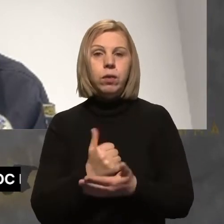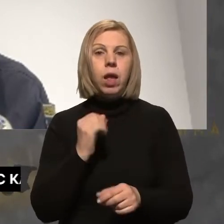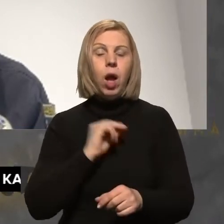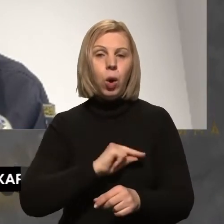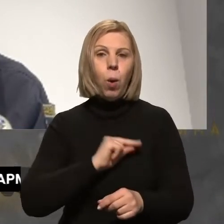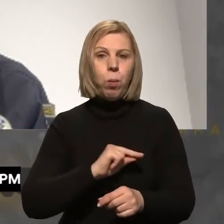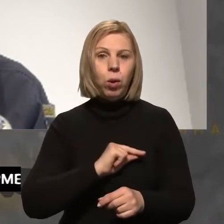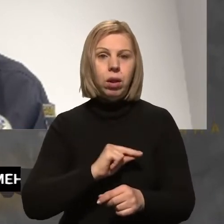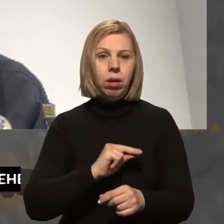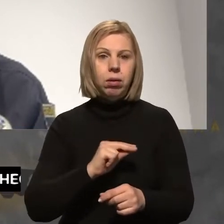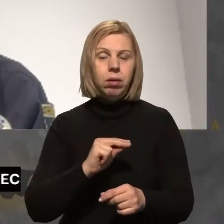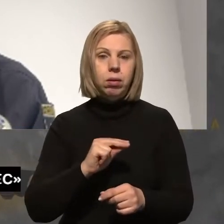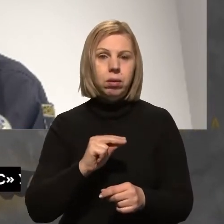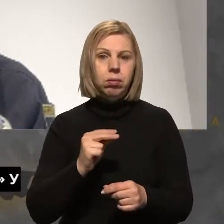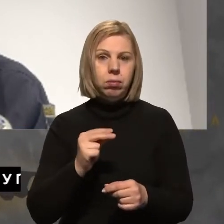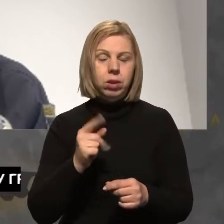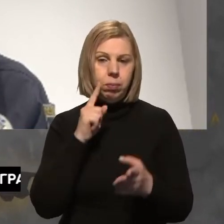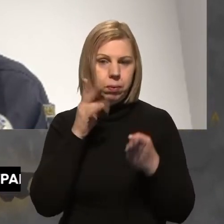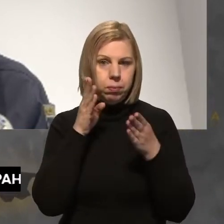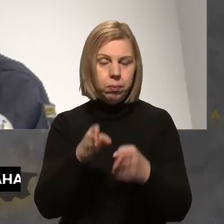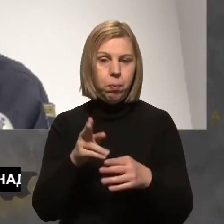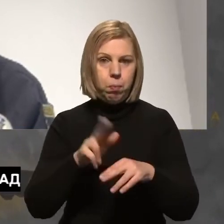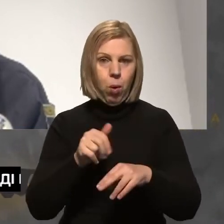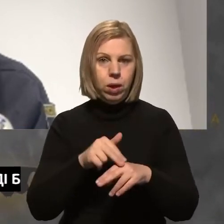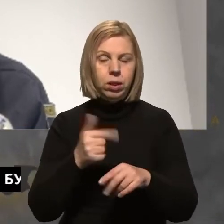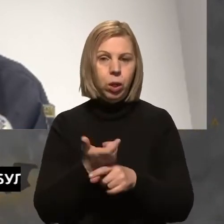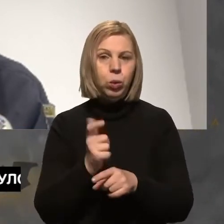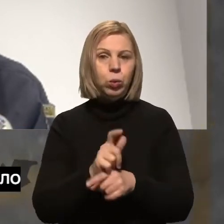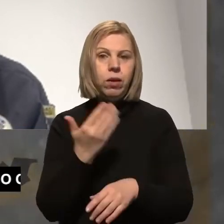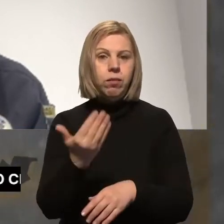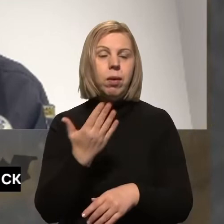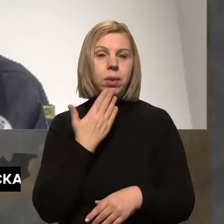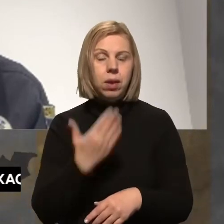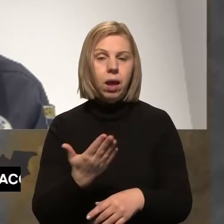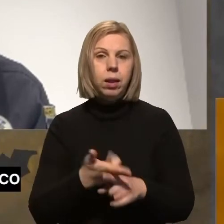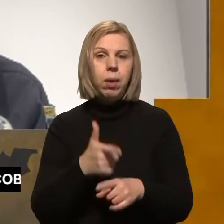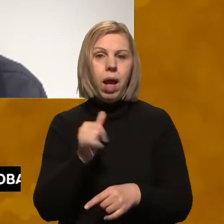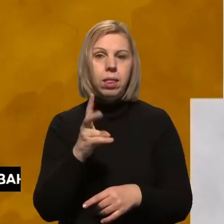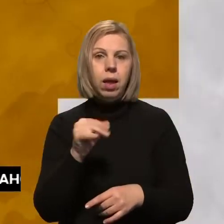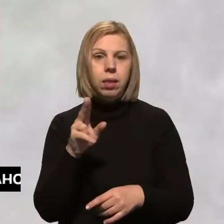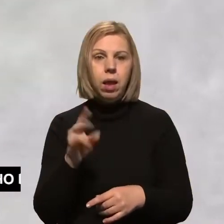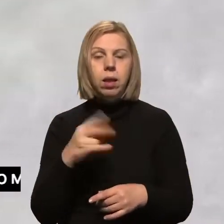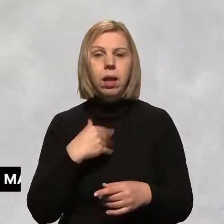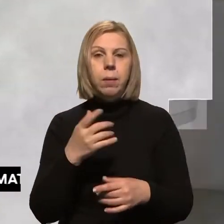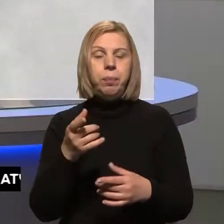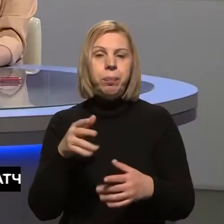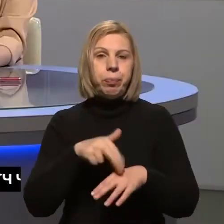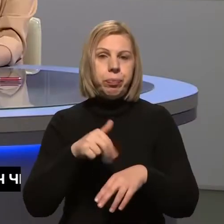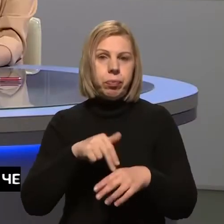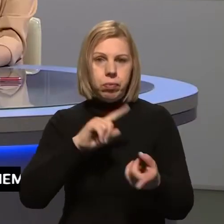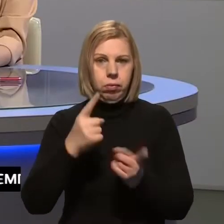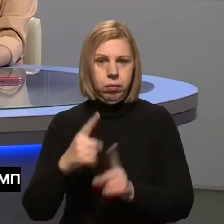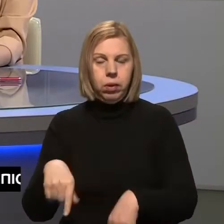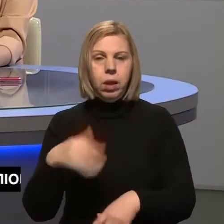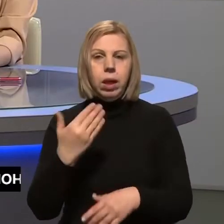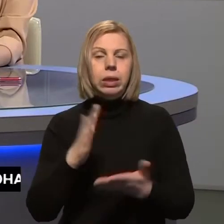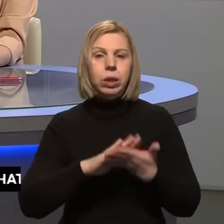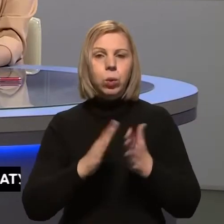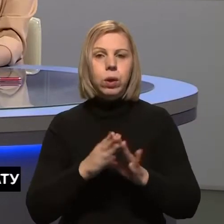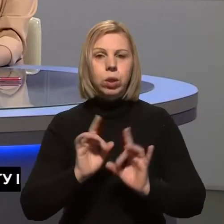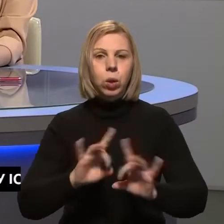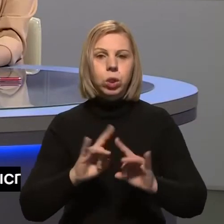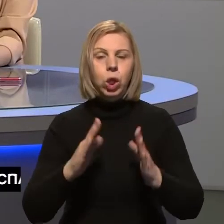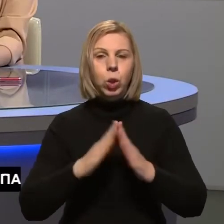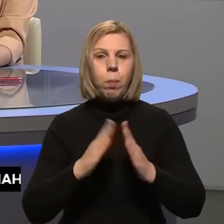превентивної поліції, тому дуже вам дякуємо. Це була Ганна Дан, речниця нацполіції Закарпаття, яка розказала про ситуацію